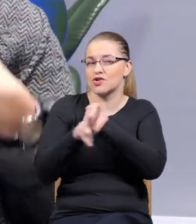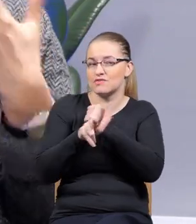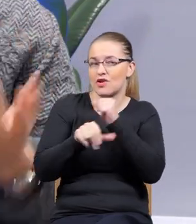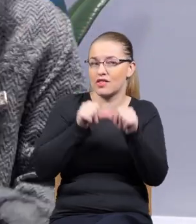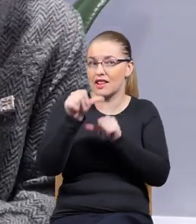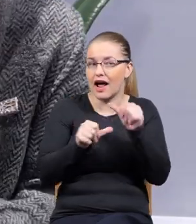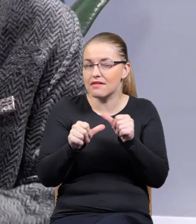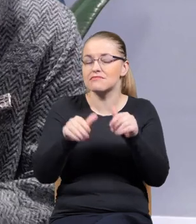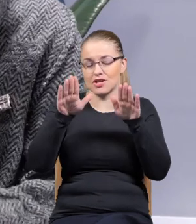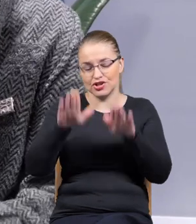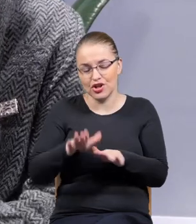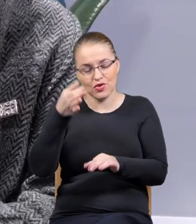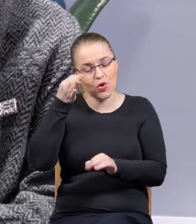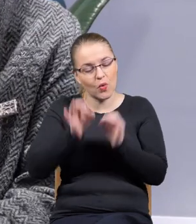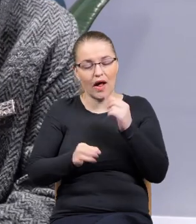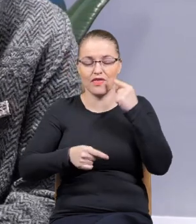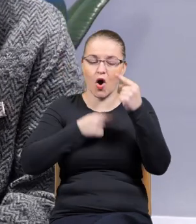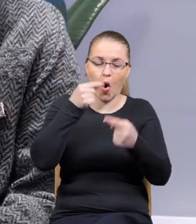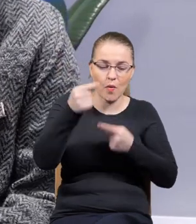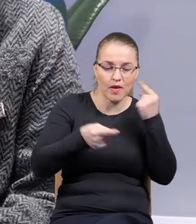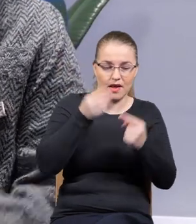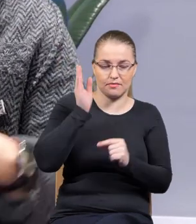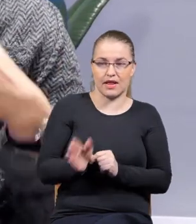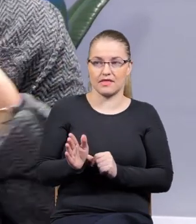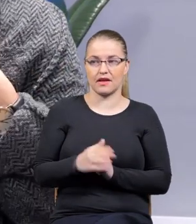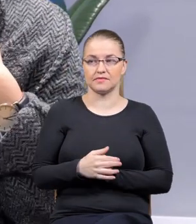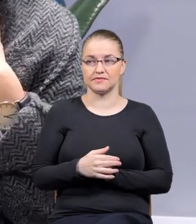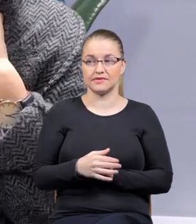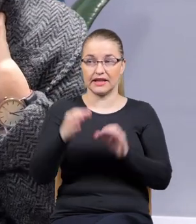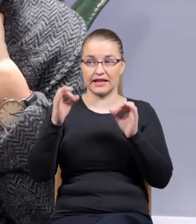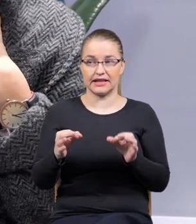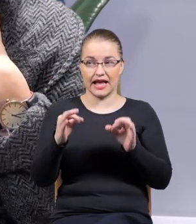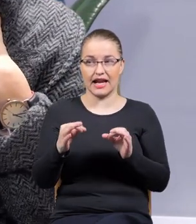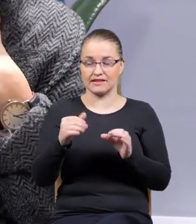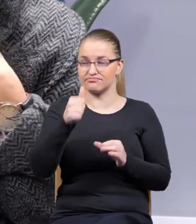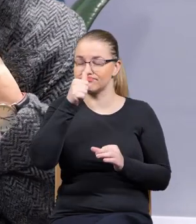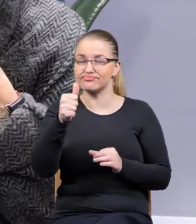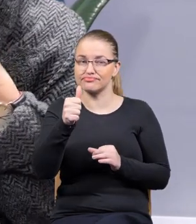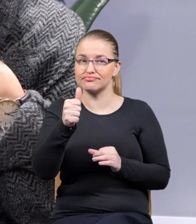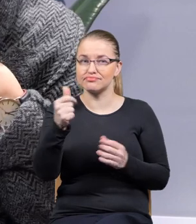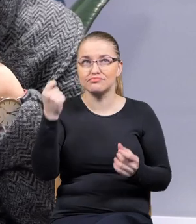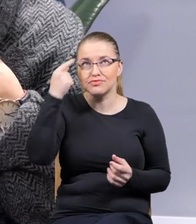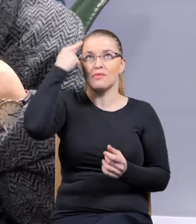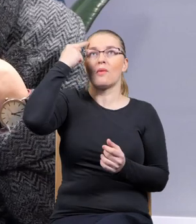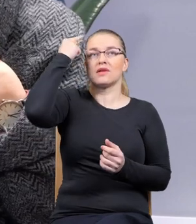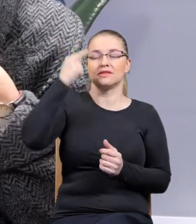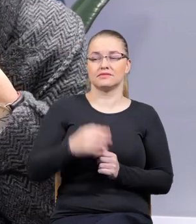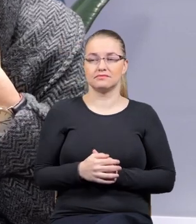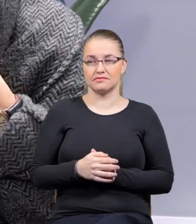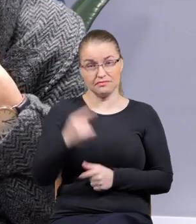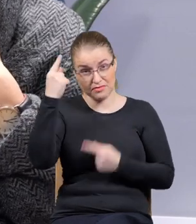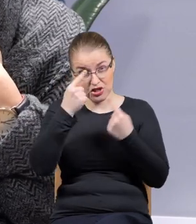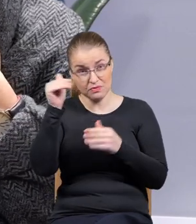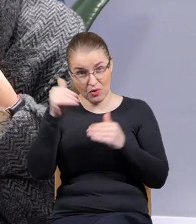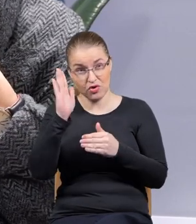opowiadać właśnie ze szczegółami te wszystkie rzeczy, które się przydarzyły i które teraz są dla mnie niedostępne. Myślisz, że to tak może być, że nam